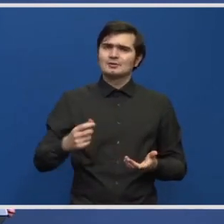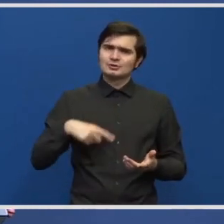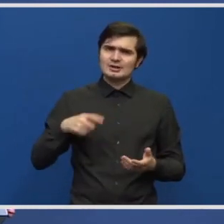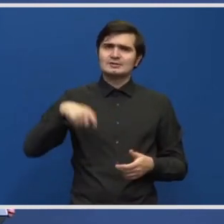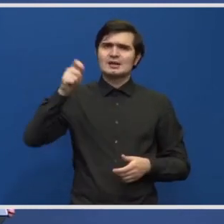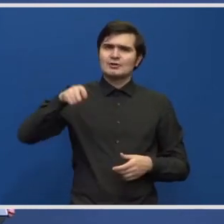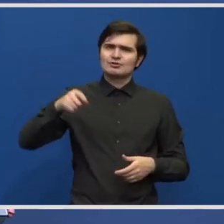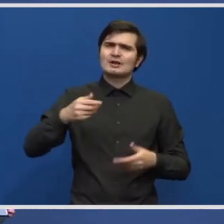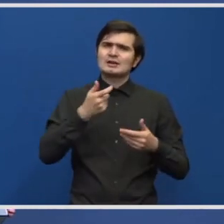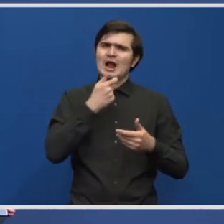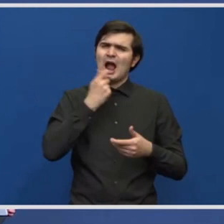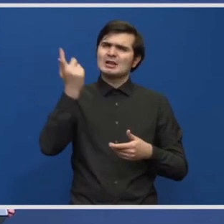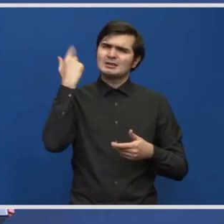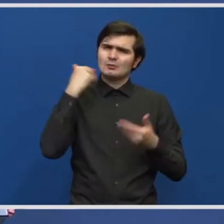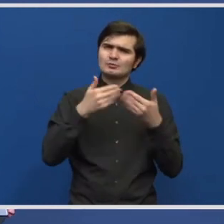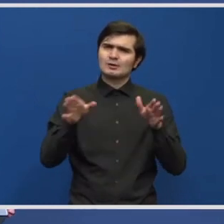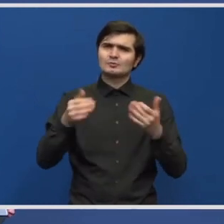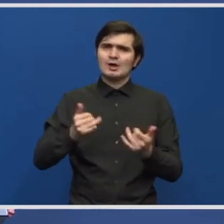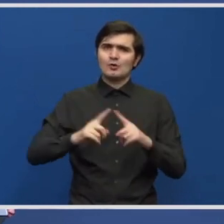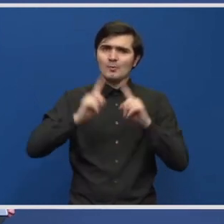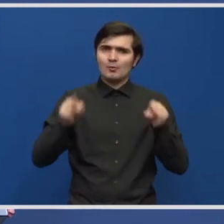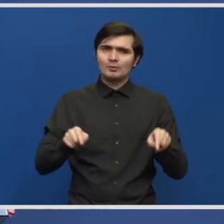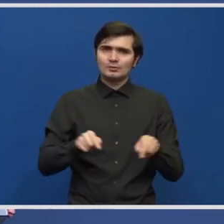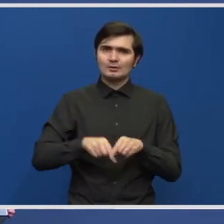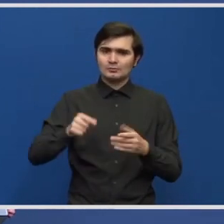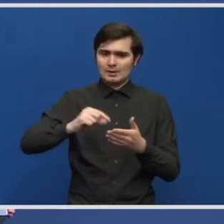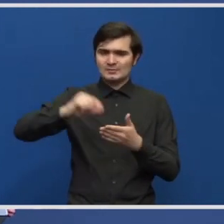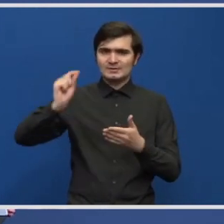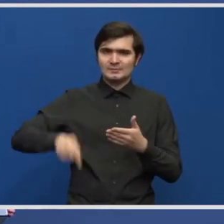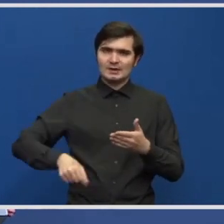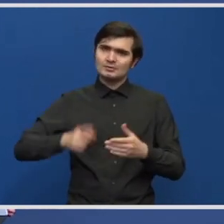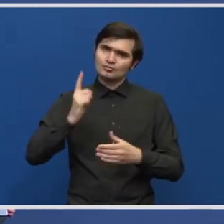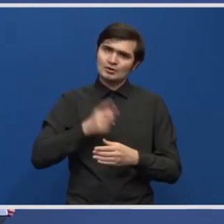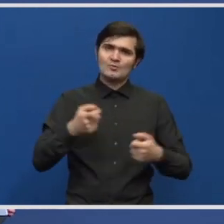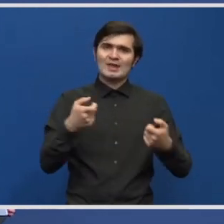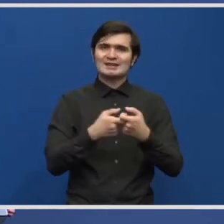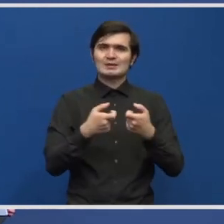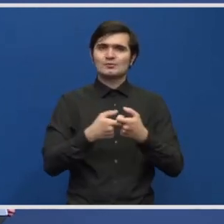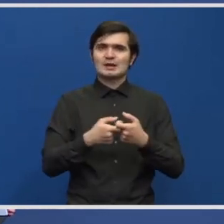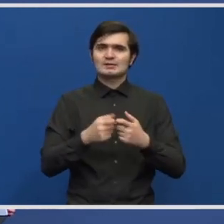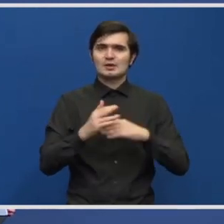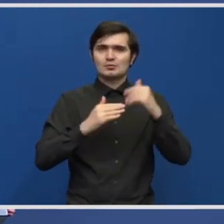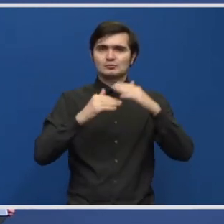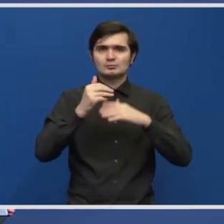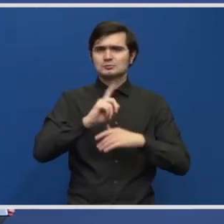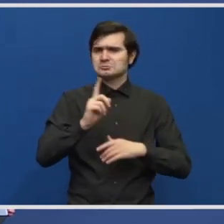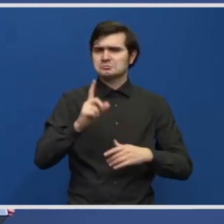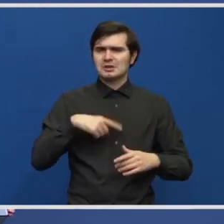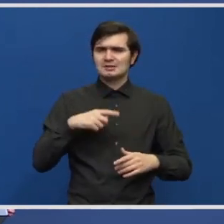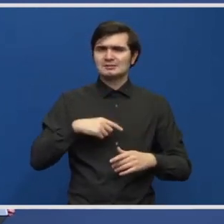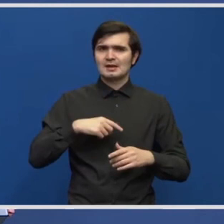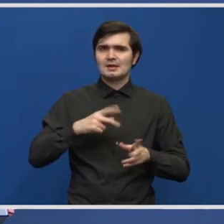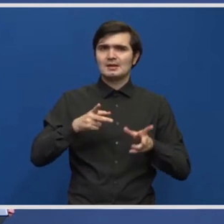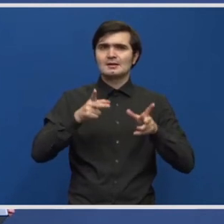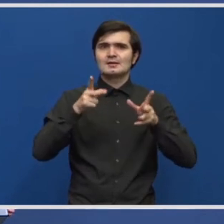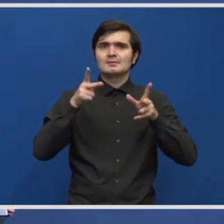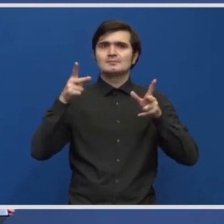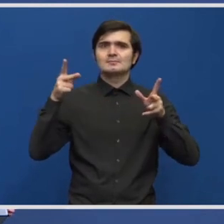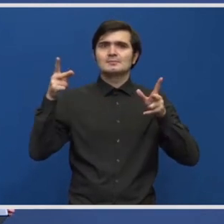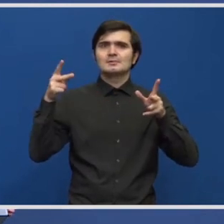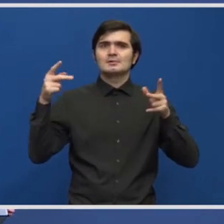din anii trecuți.-a ajuns la un contract semnat. Acum trebuie să se execute acele lucrări. Nu va fi restricționat traficul